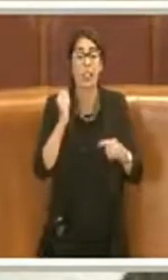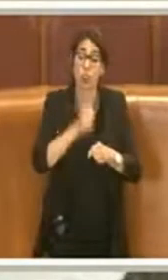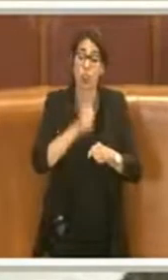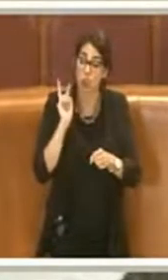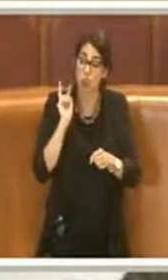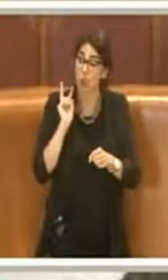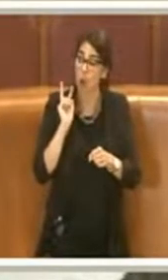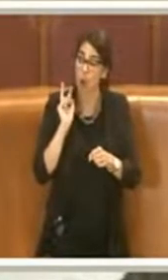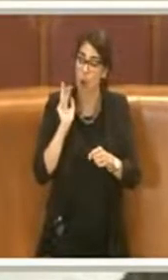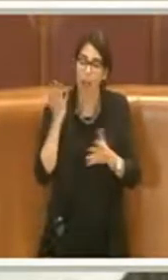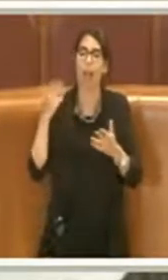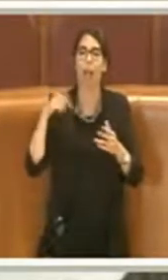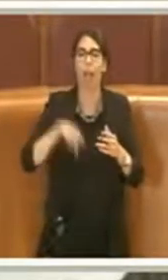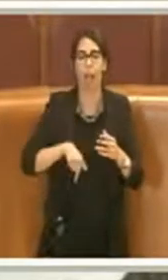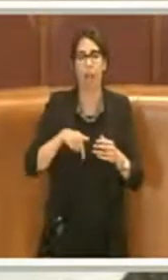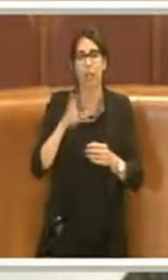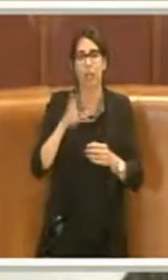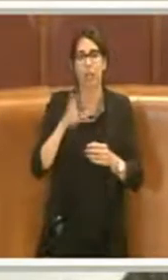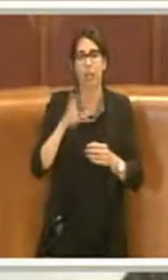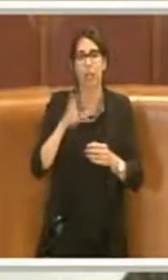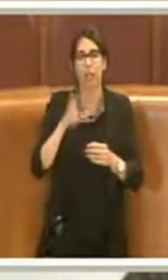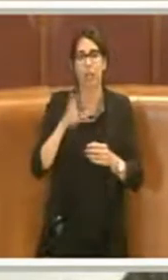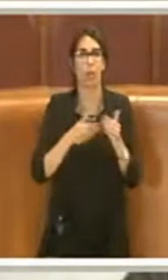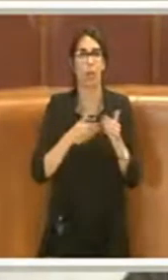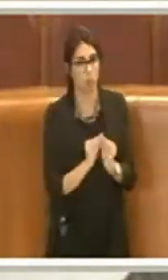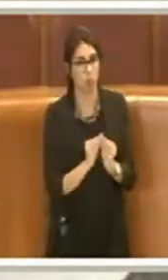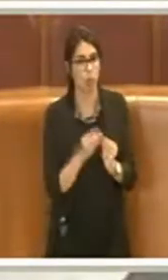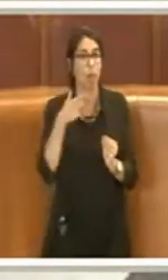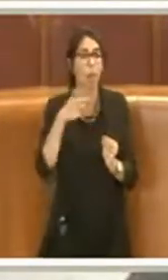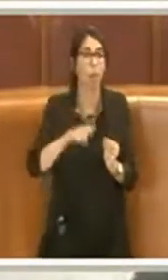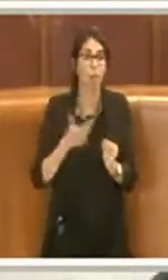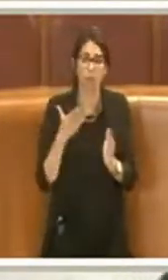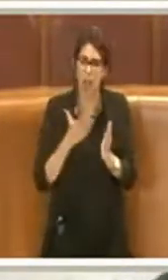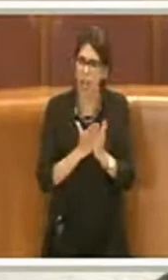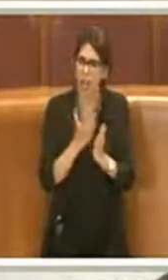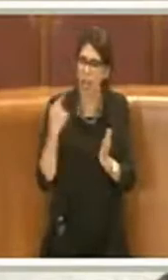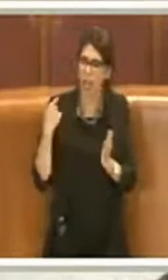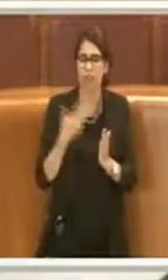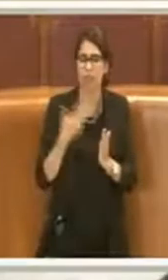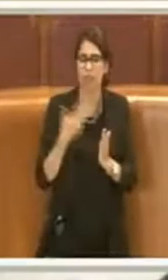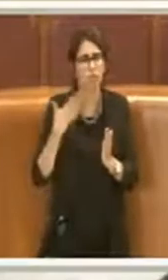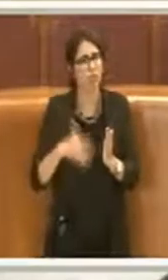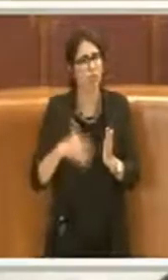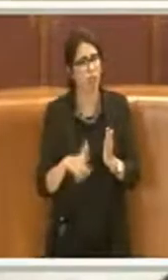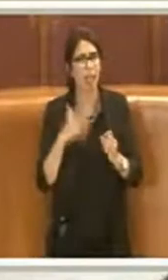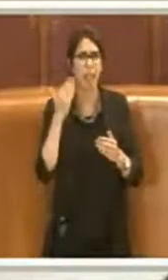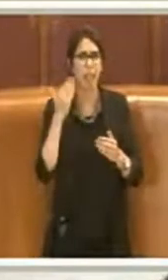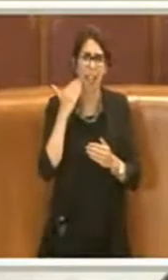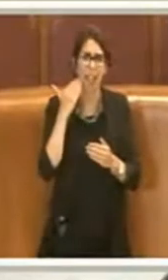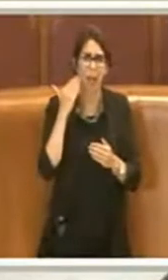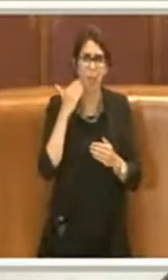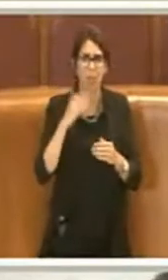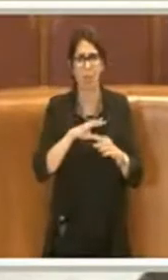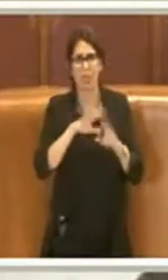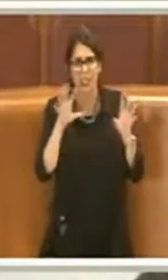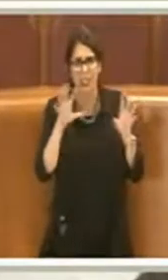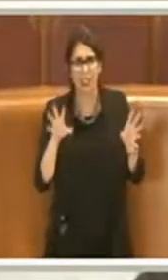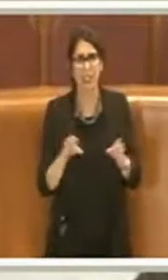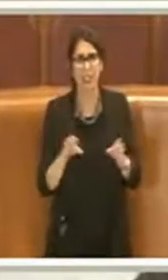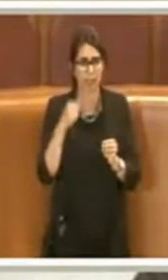perché nel corso degli anni si sono accumulati dei debiti così come sono stati chiamati all'interno della mozione